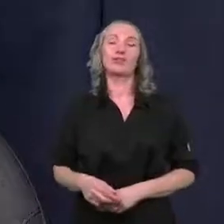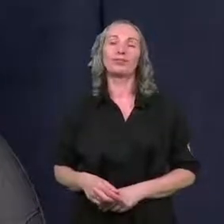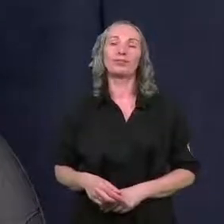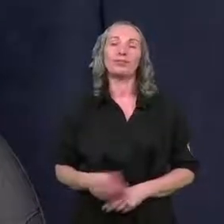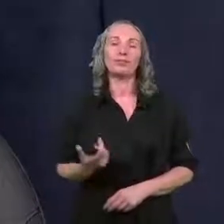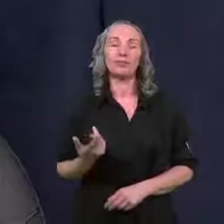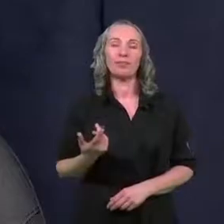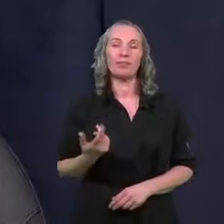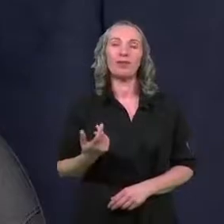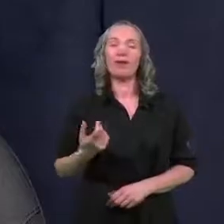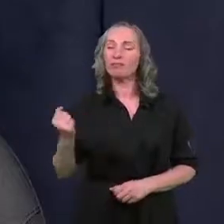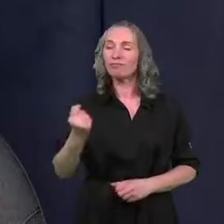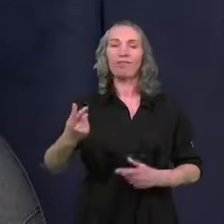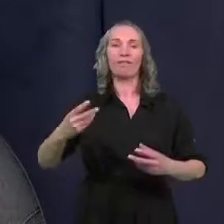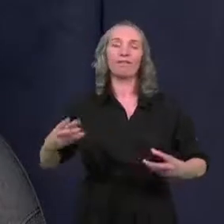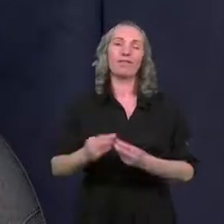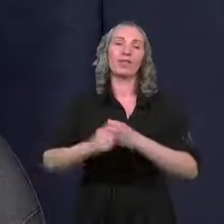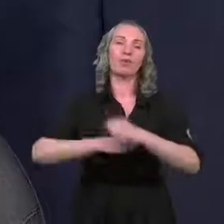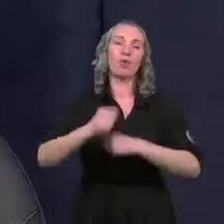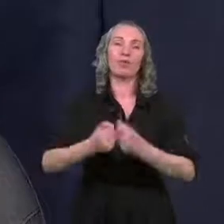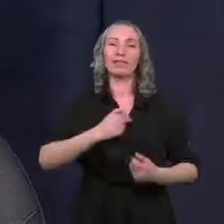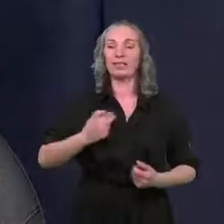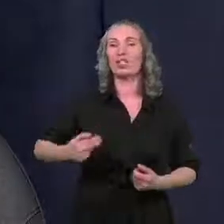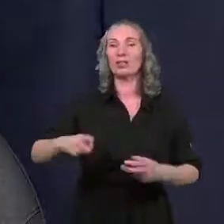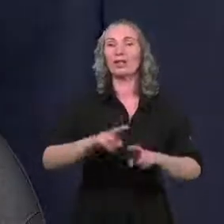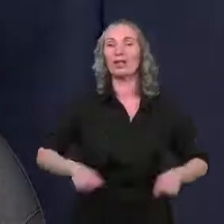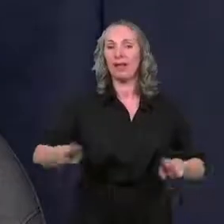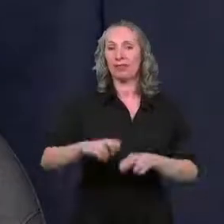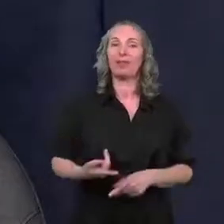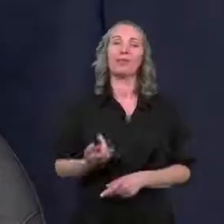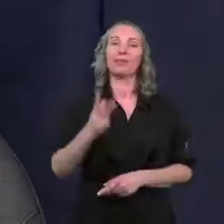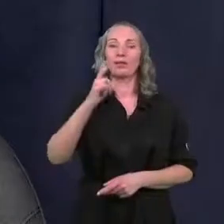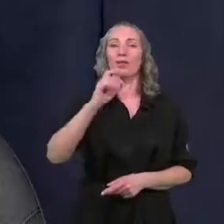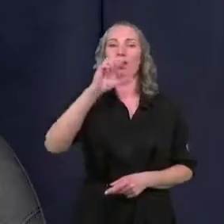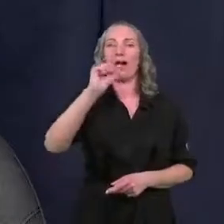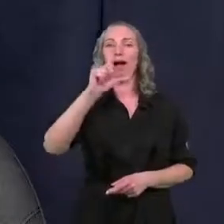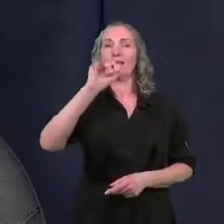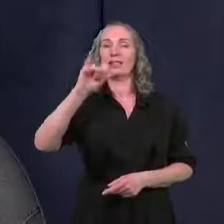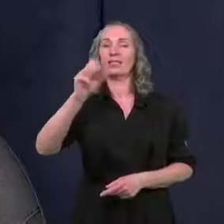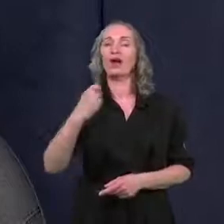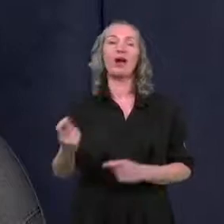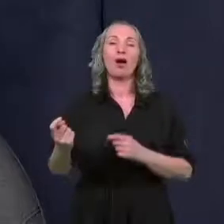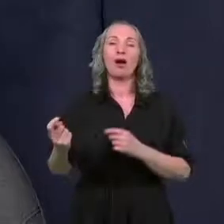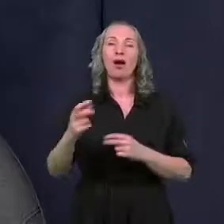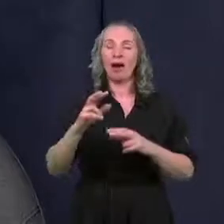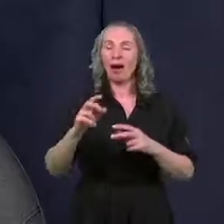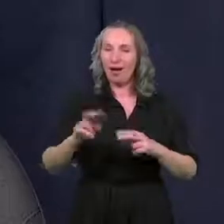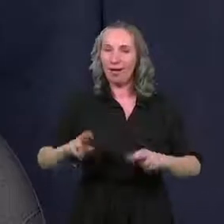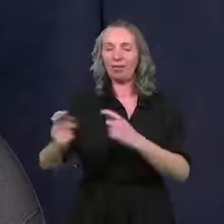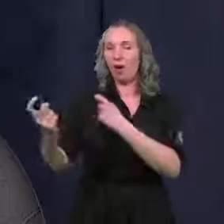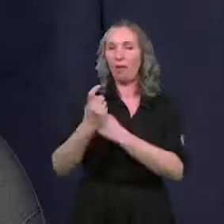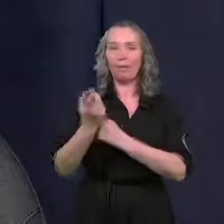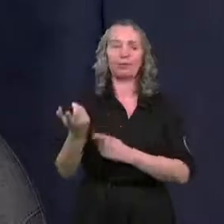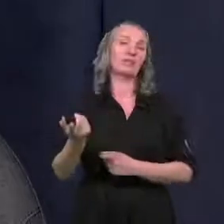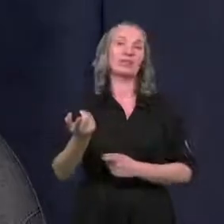znakomitej współpracy z naszymi radnymi, podkreśle koalicyjnymi, bo radni opozycji